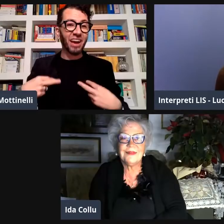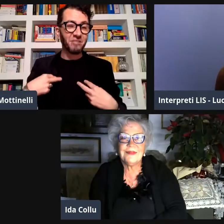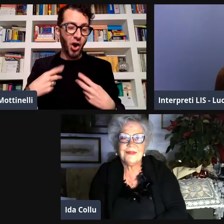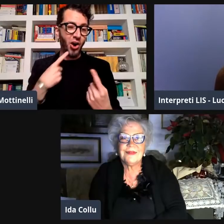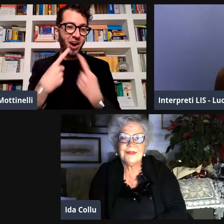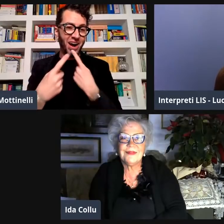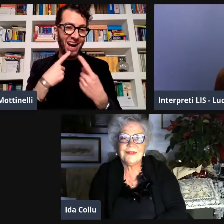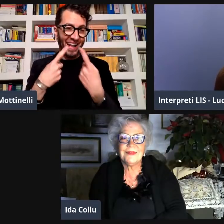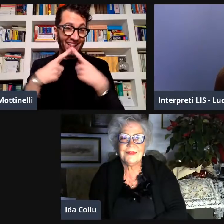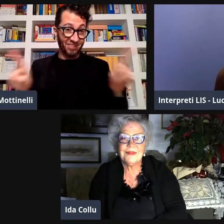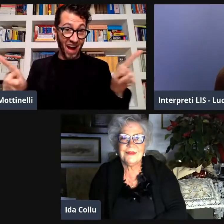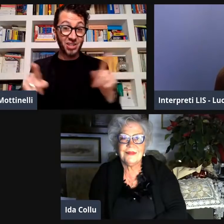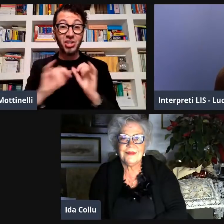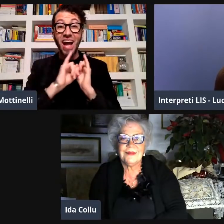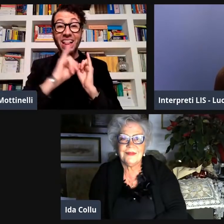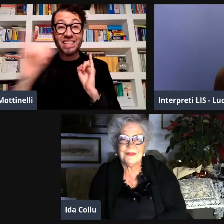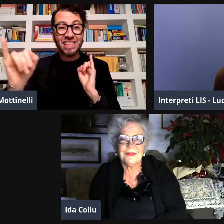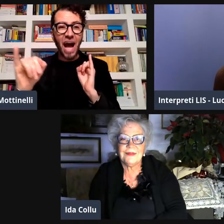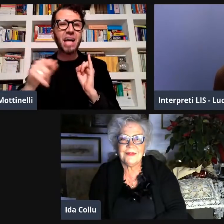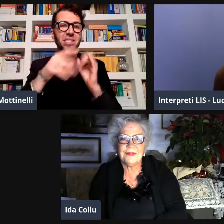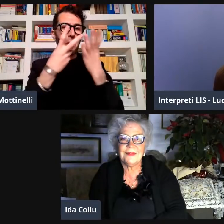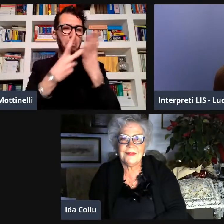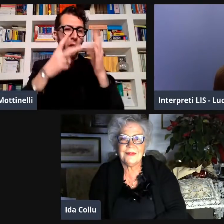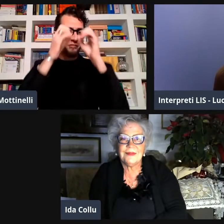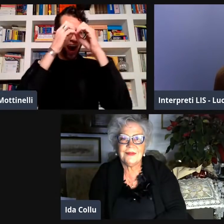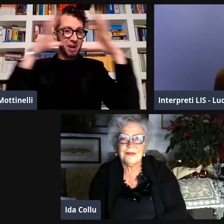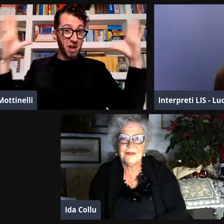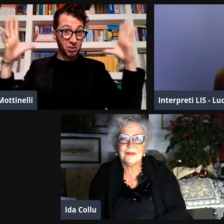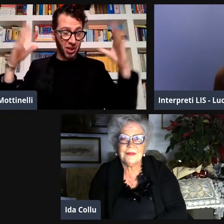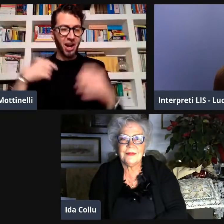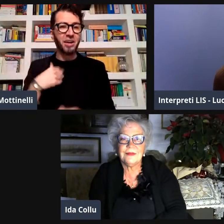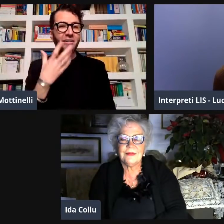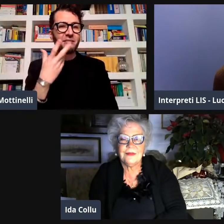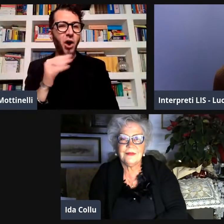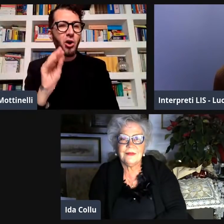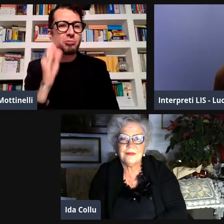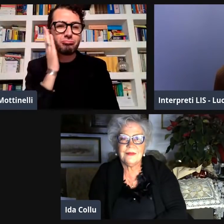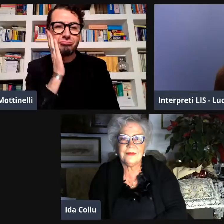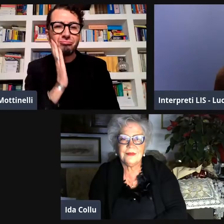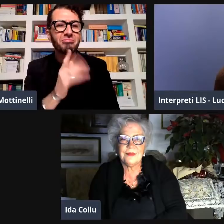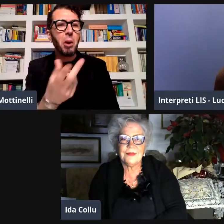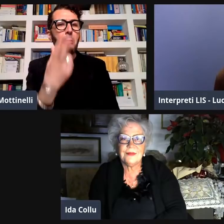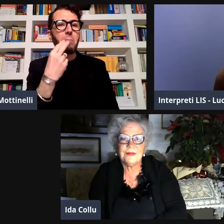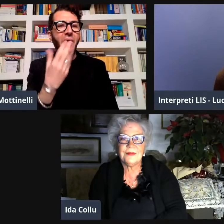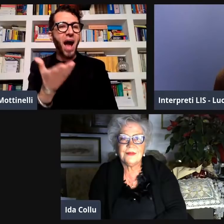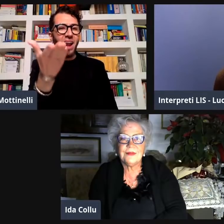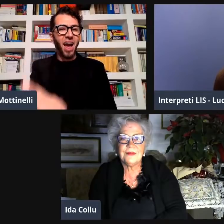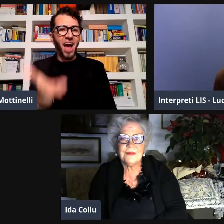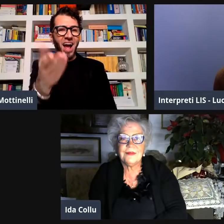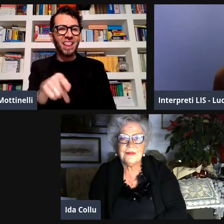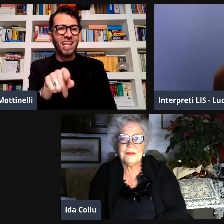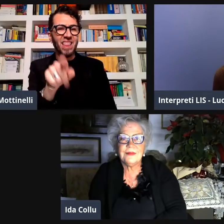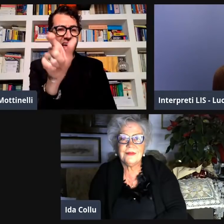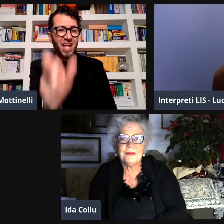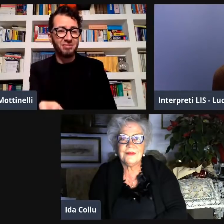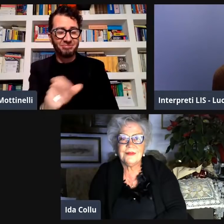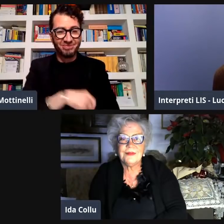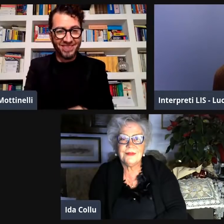realtà adesso il lettino non c'è. Dal vivo sarebbe stato diverso, però tu prova ad immaginarlo lo stesso.